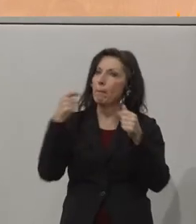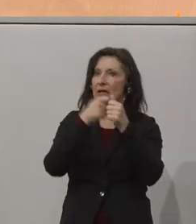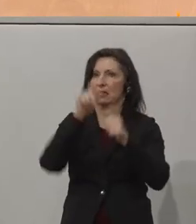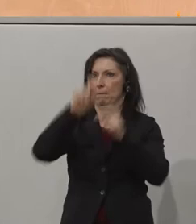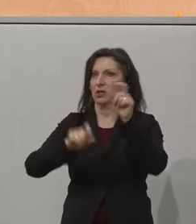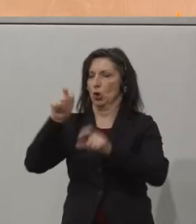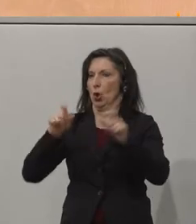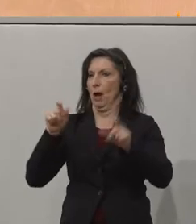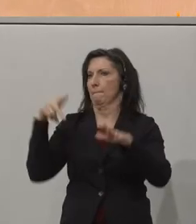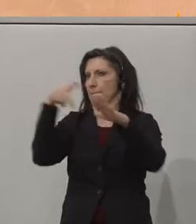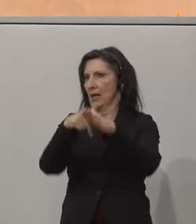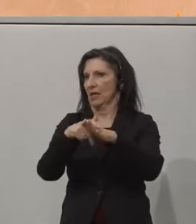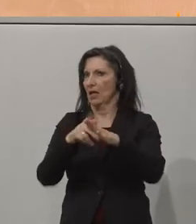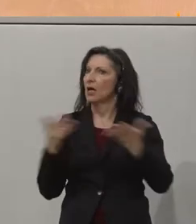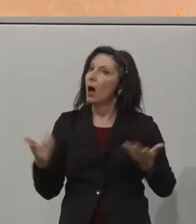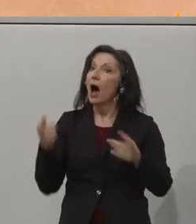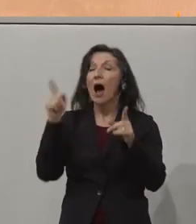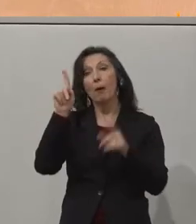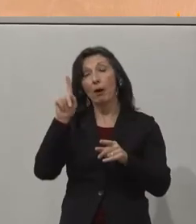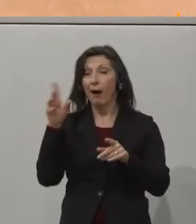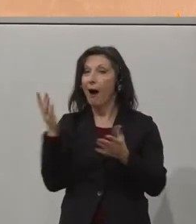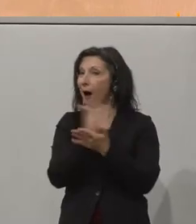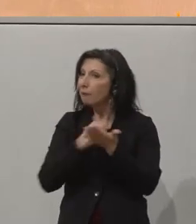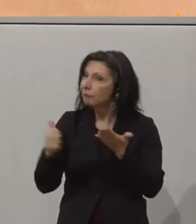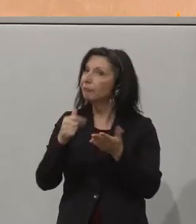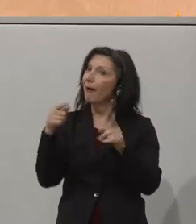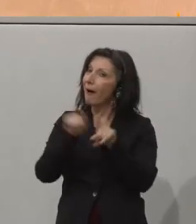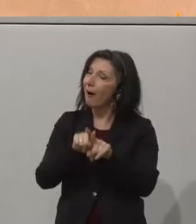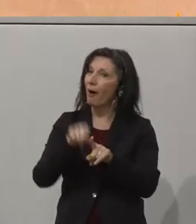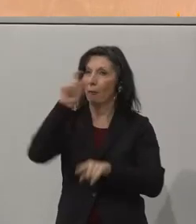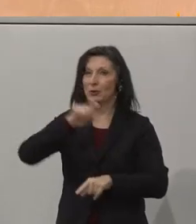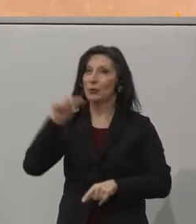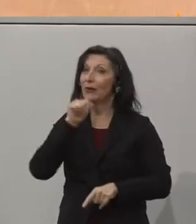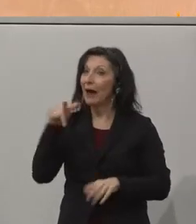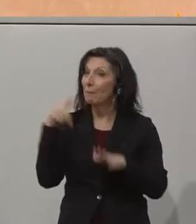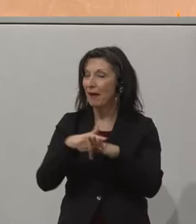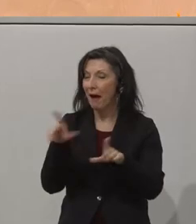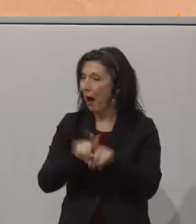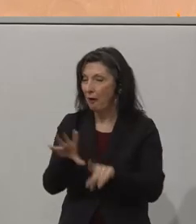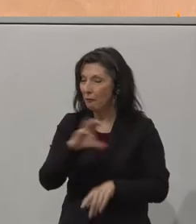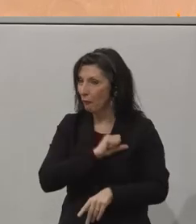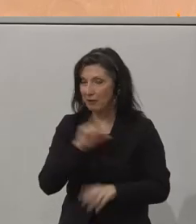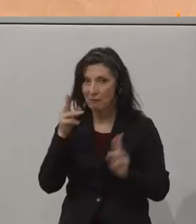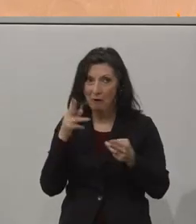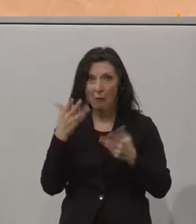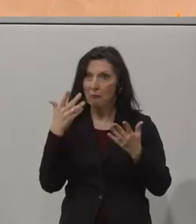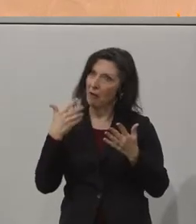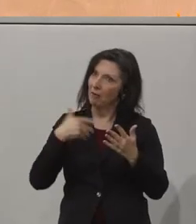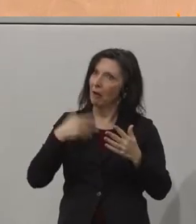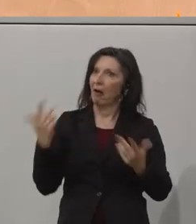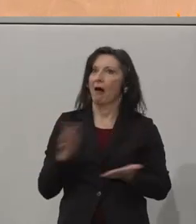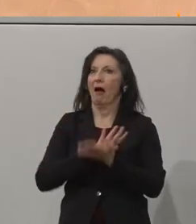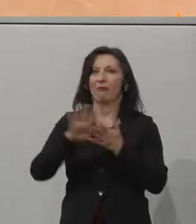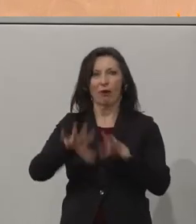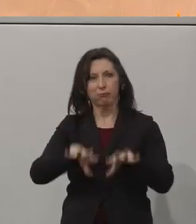profitieren auch Menschen ohne Behinderung. Denn wenn alles einfacher zugänglich ist, leichter verständlich ist, dann ist es etwas, wovon wir